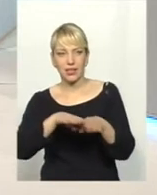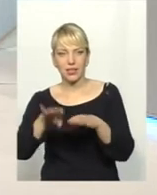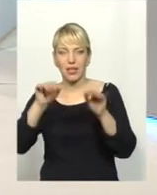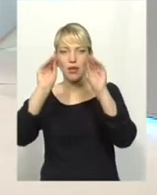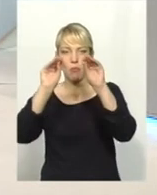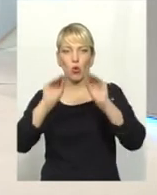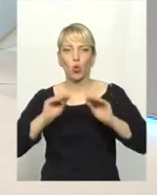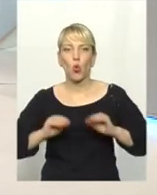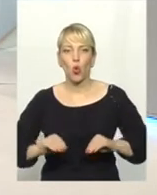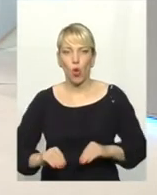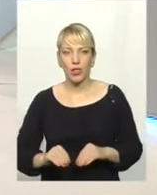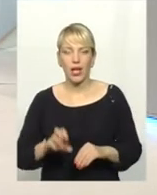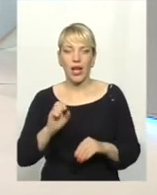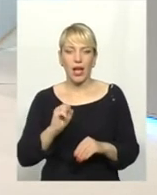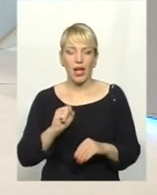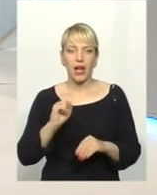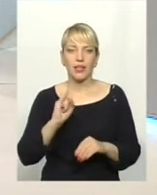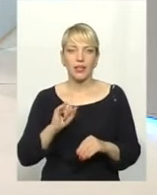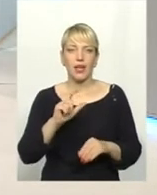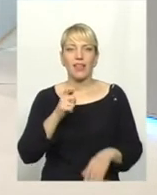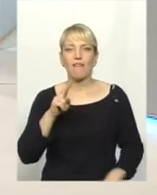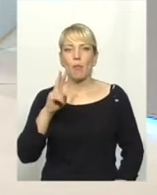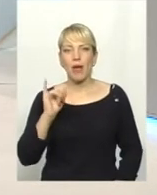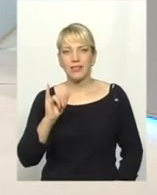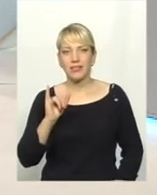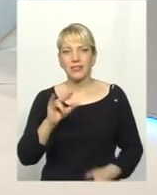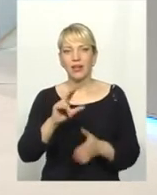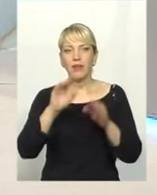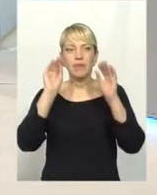або безумовно, європейськими також.